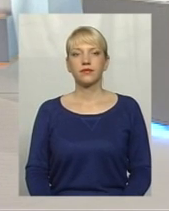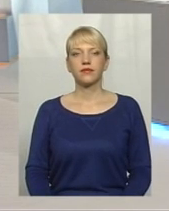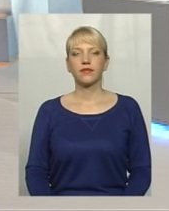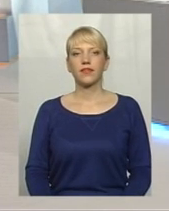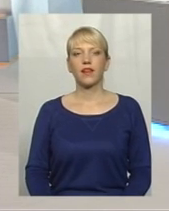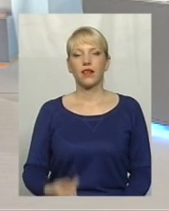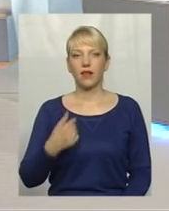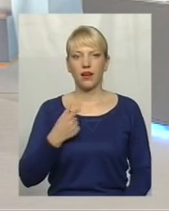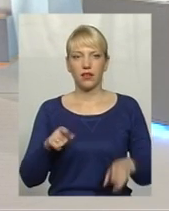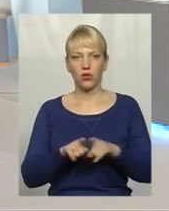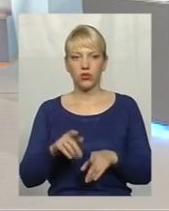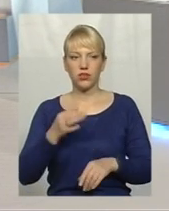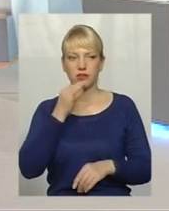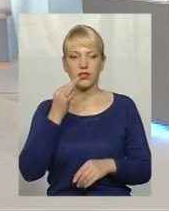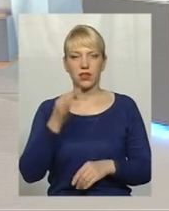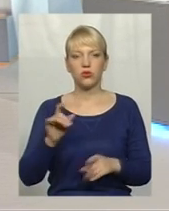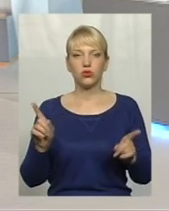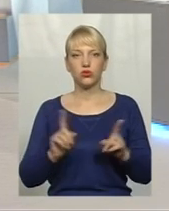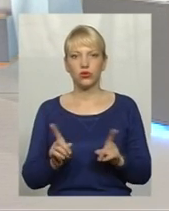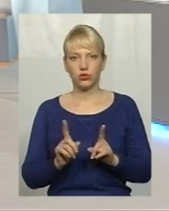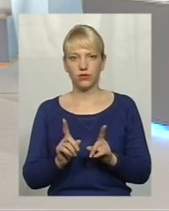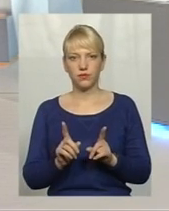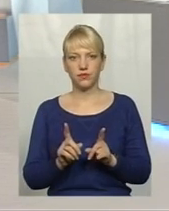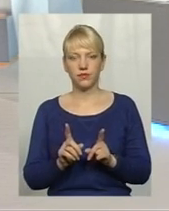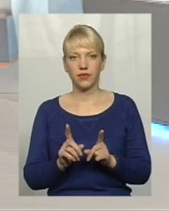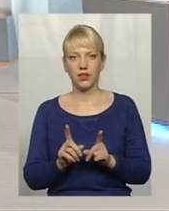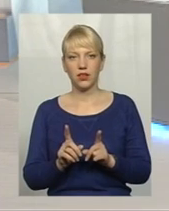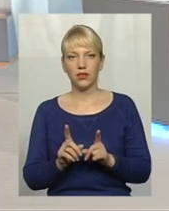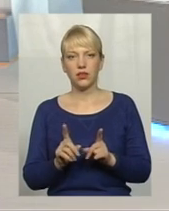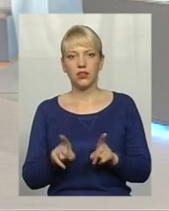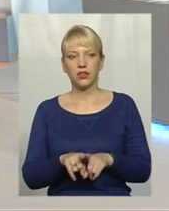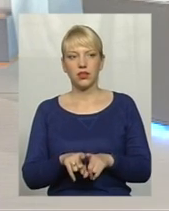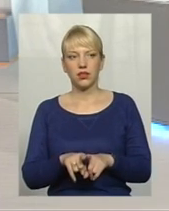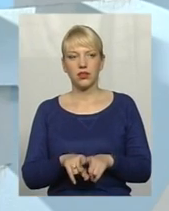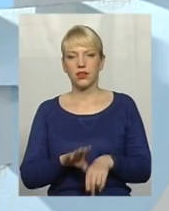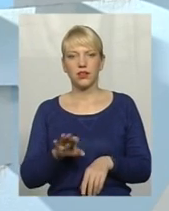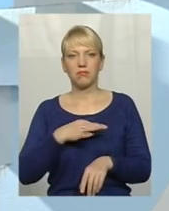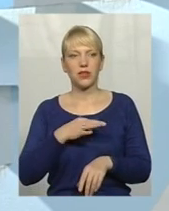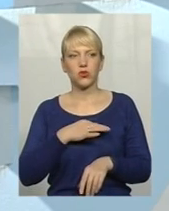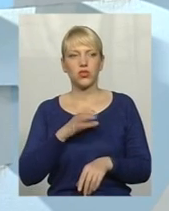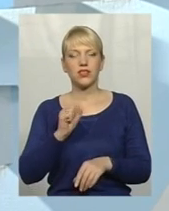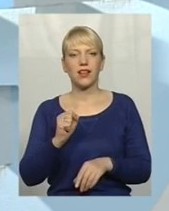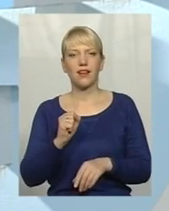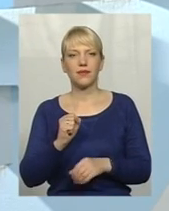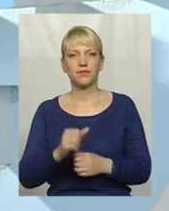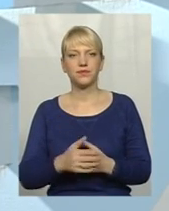скажу, що таке небайдужність, знаєте, а